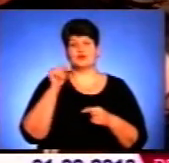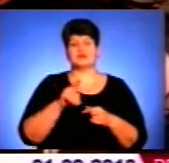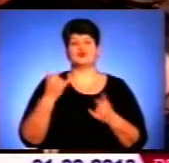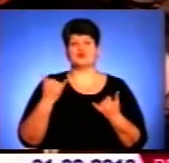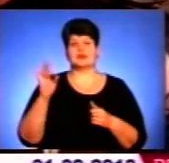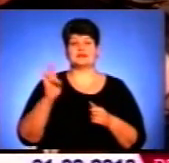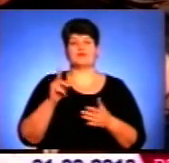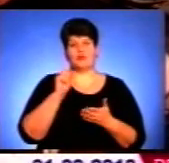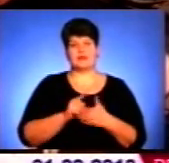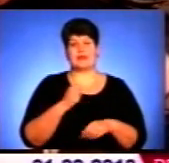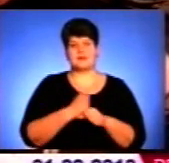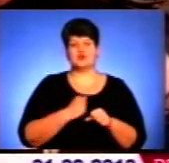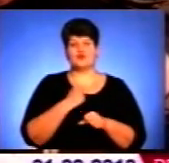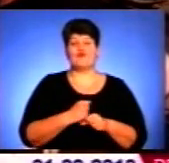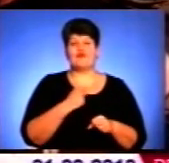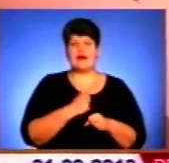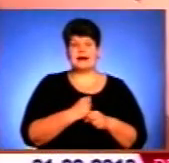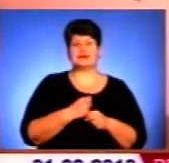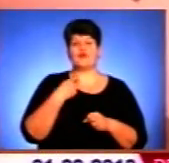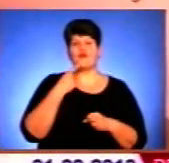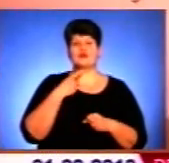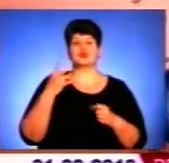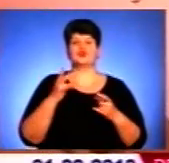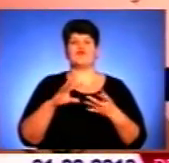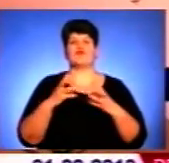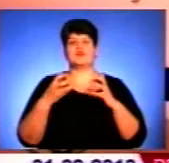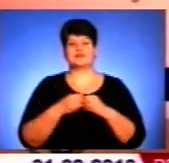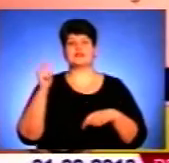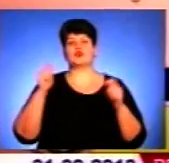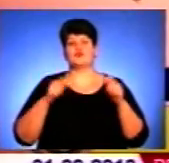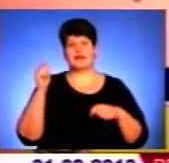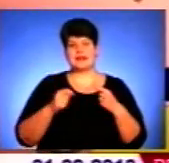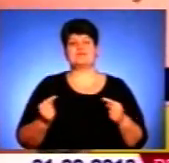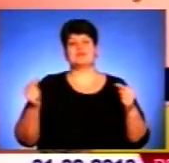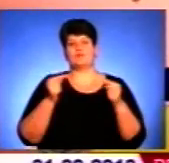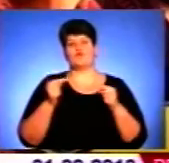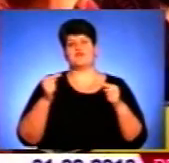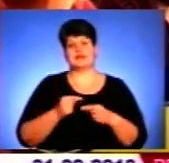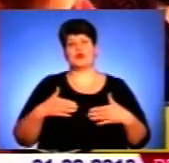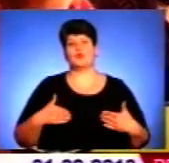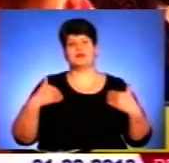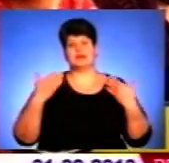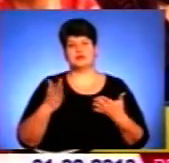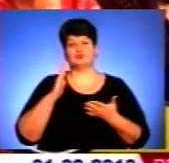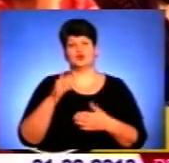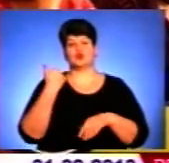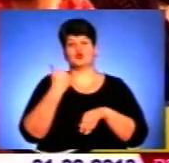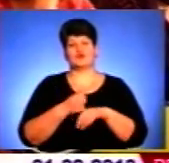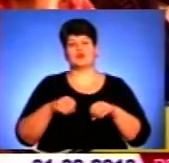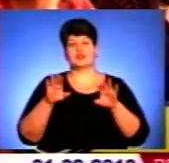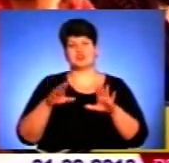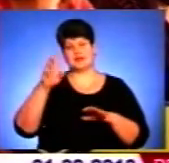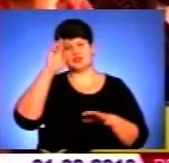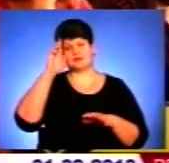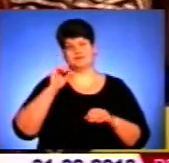чим працювати. Релігіїзнавці сподіваються, що висновки із конференцій та відповідні рекомендації стануть основою рішень державних